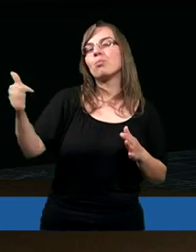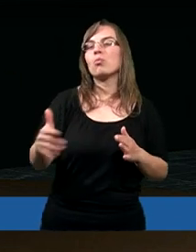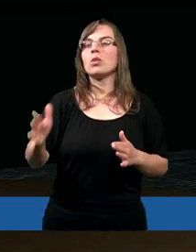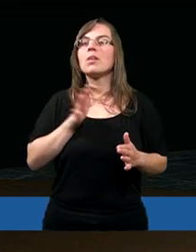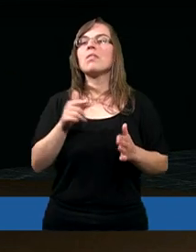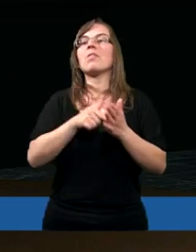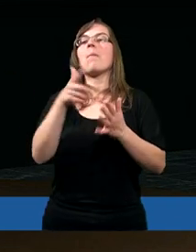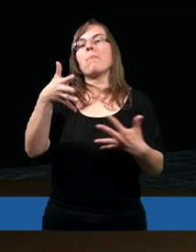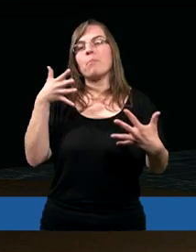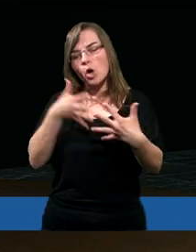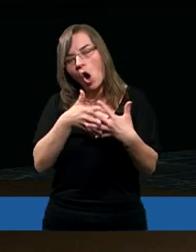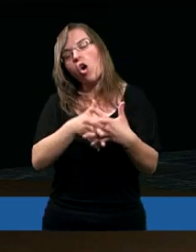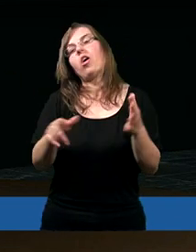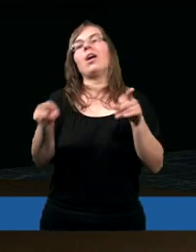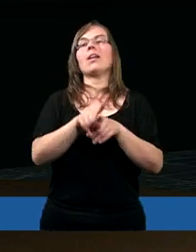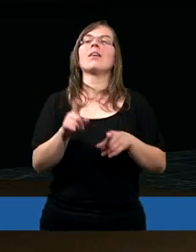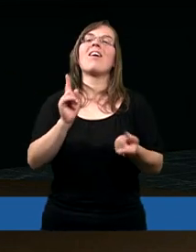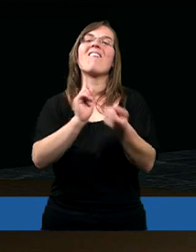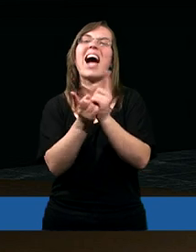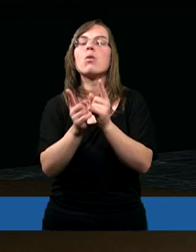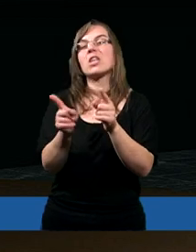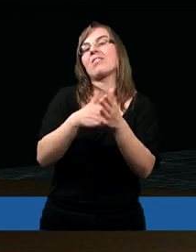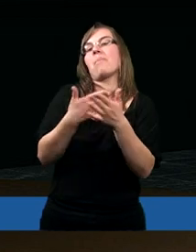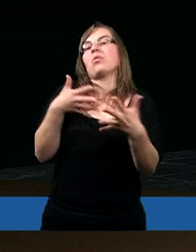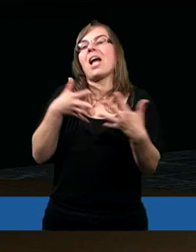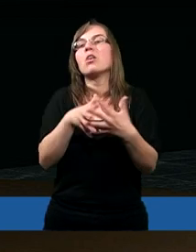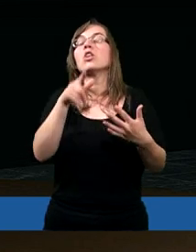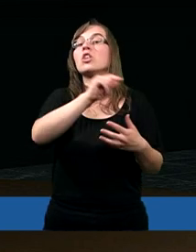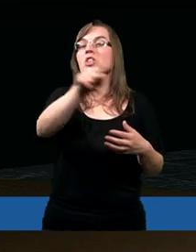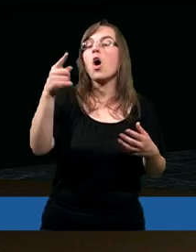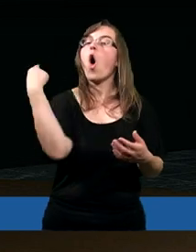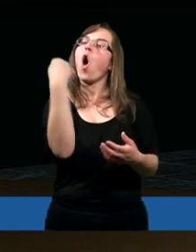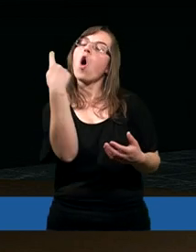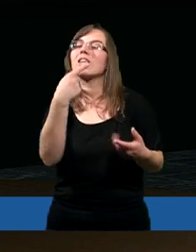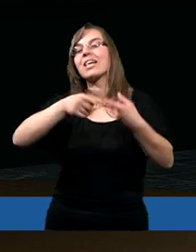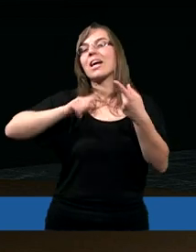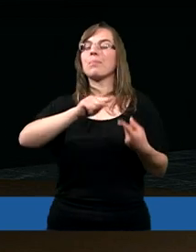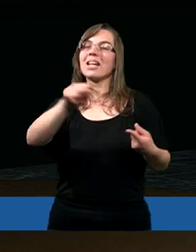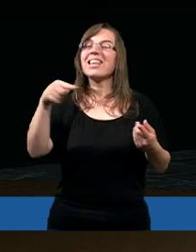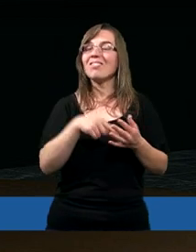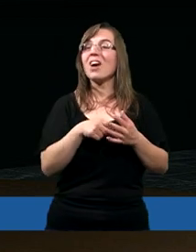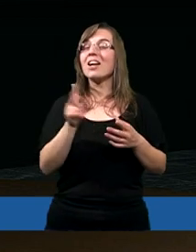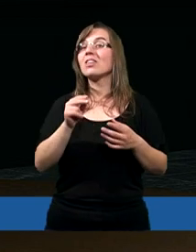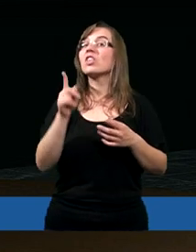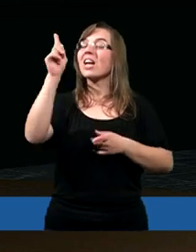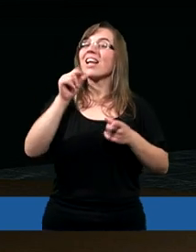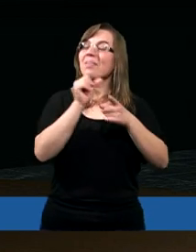być fałszywi prorocy, fałszywi nauczyciele, że on ostrzegał przed tym, żeby jednak nie mieć